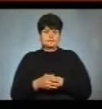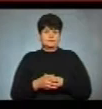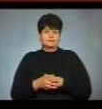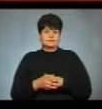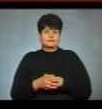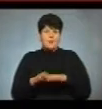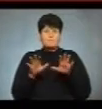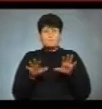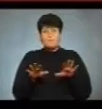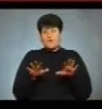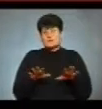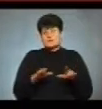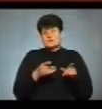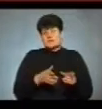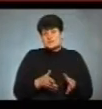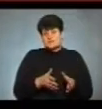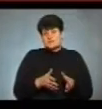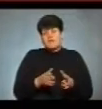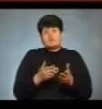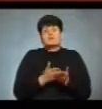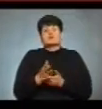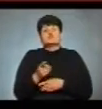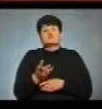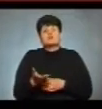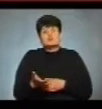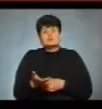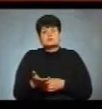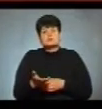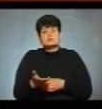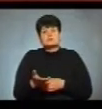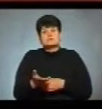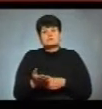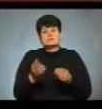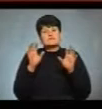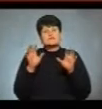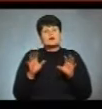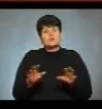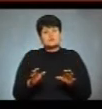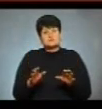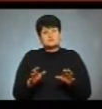Позиції в ракурсі чого? Позиції в ракурсі закону.